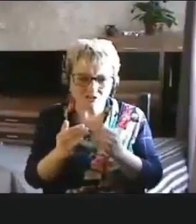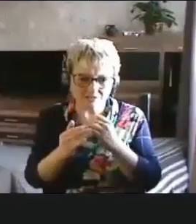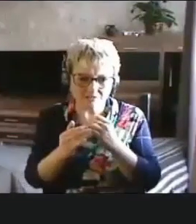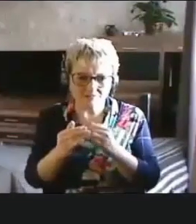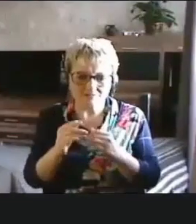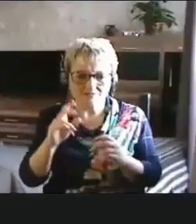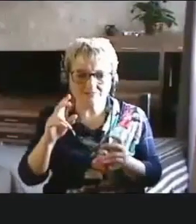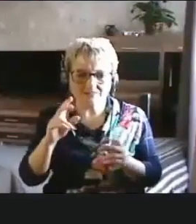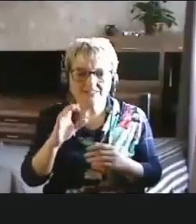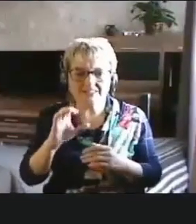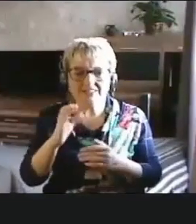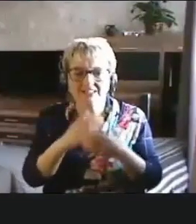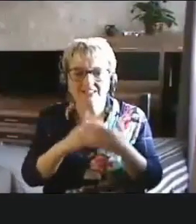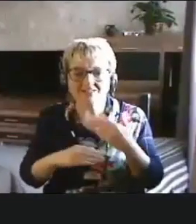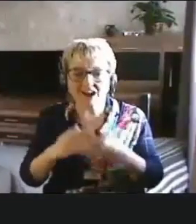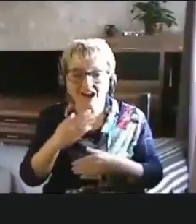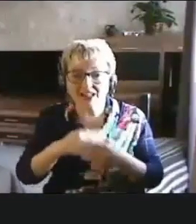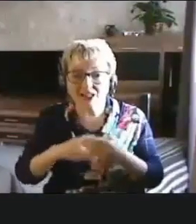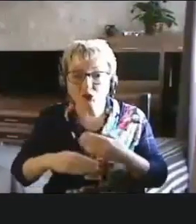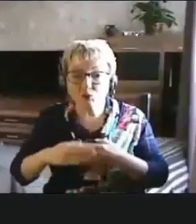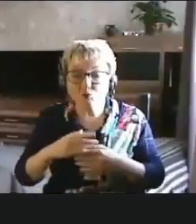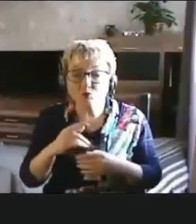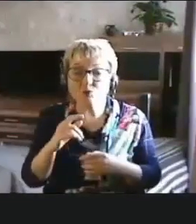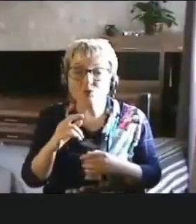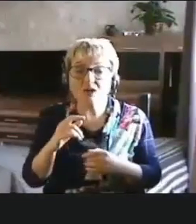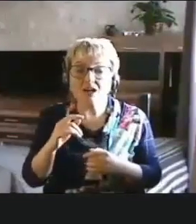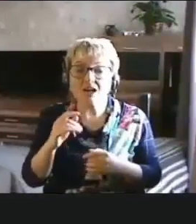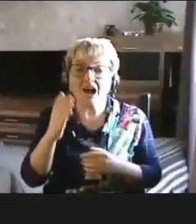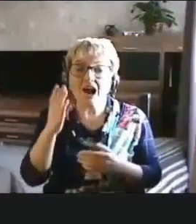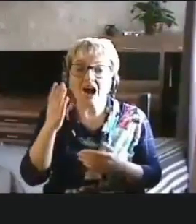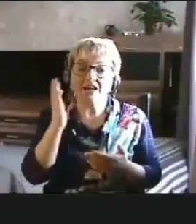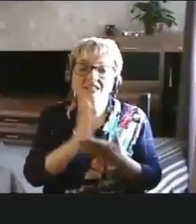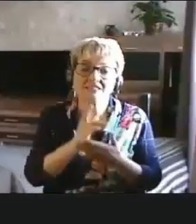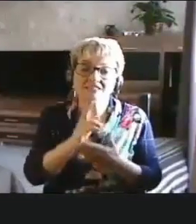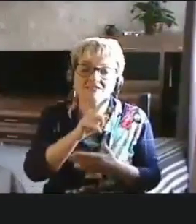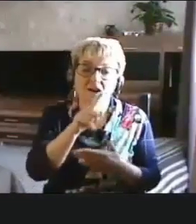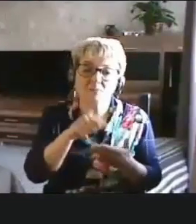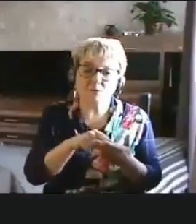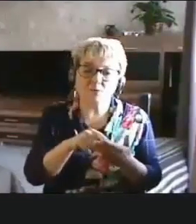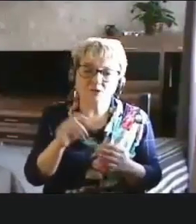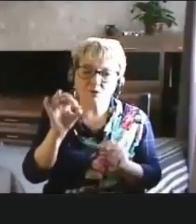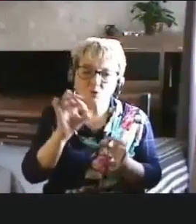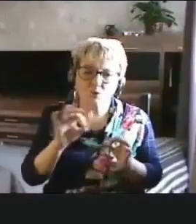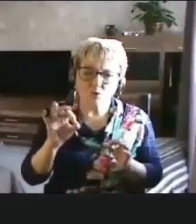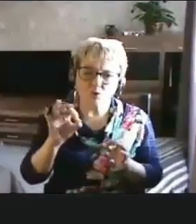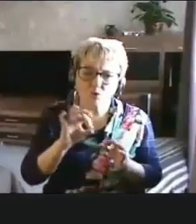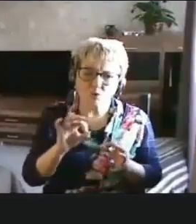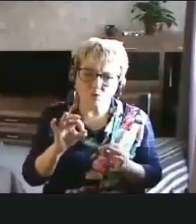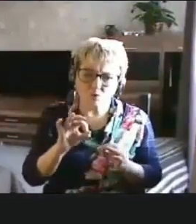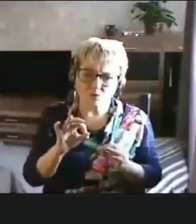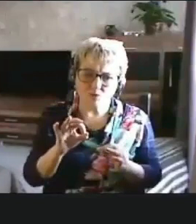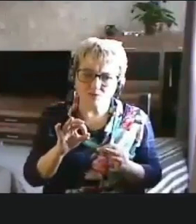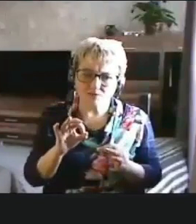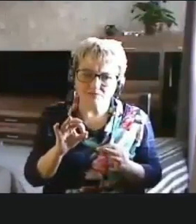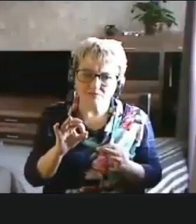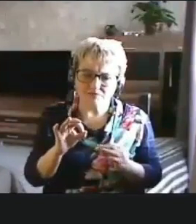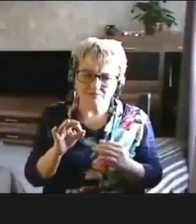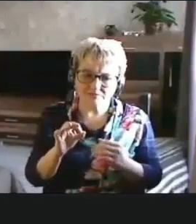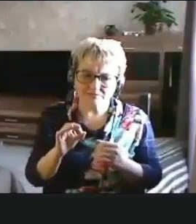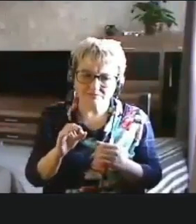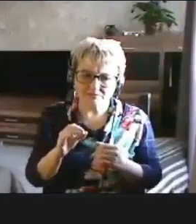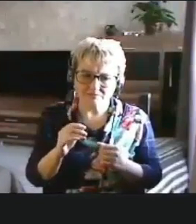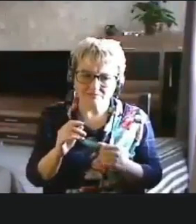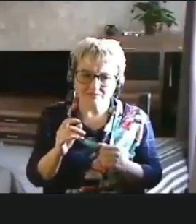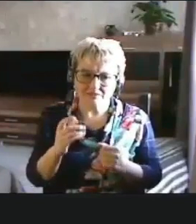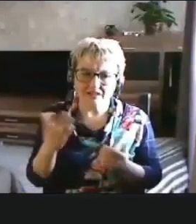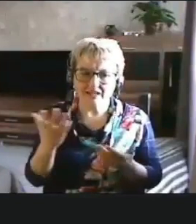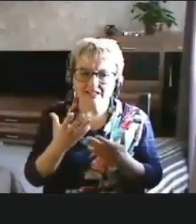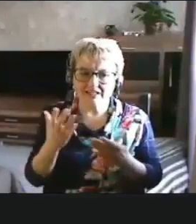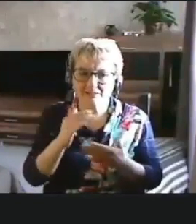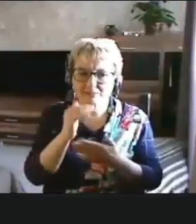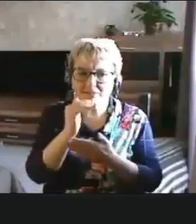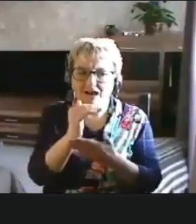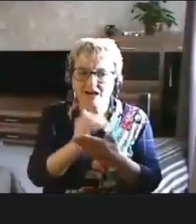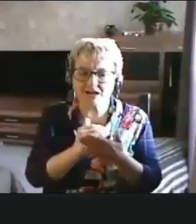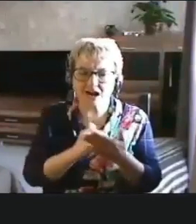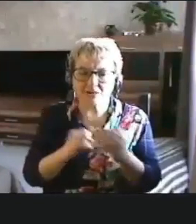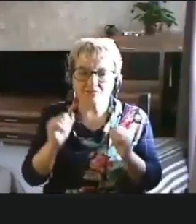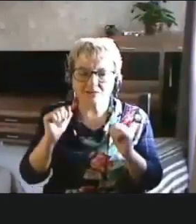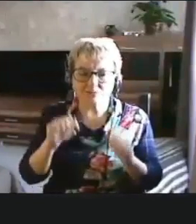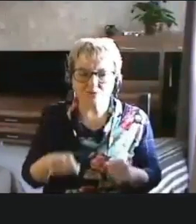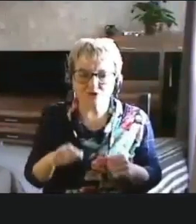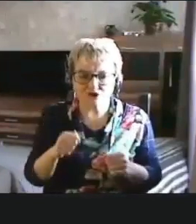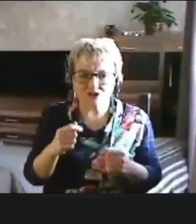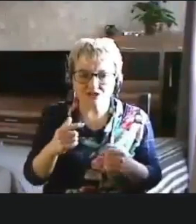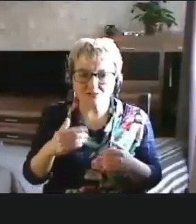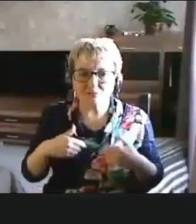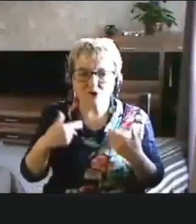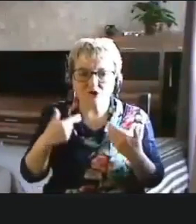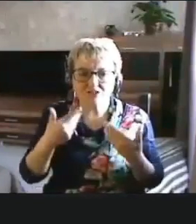ну, с инвалидностью. есть вопрос тоже по поводу, как, какие программы можете